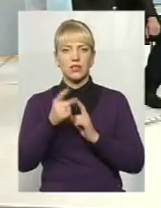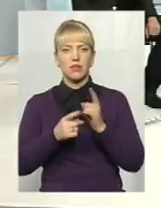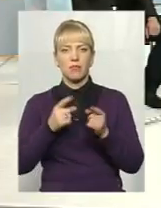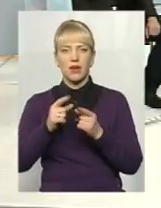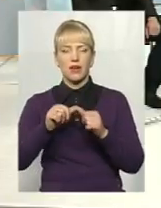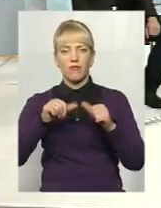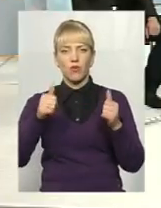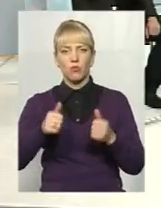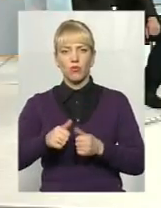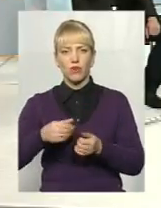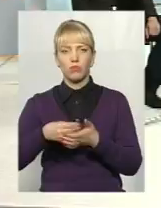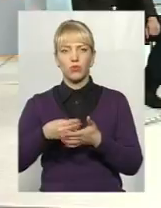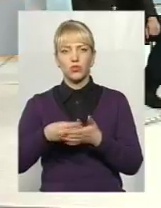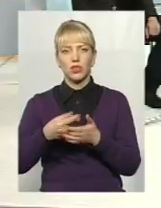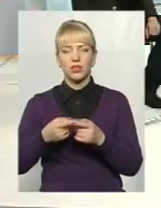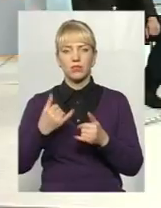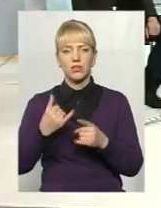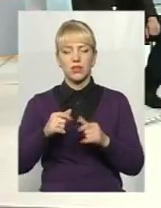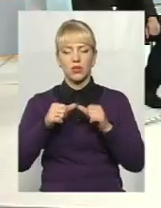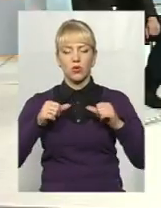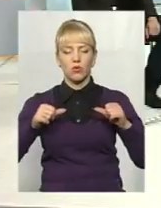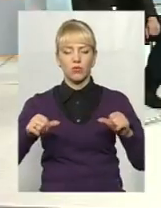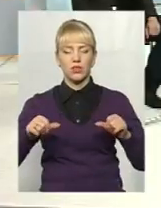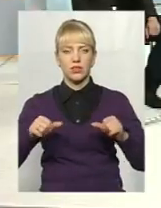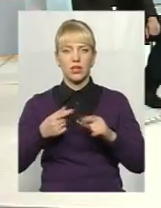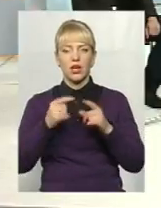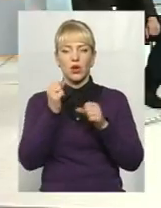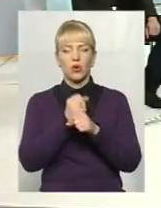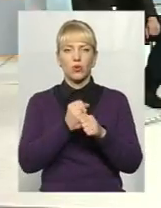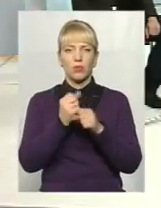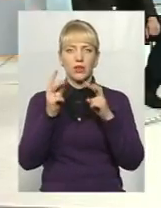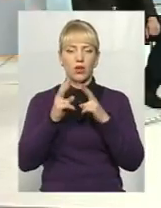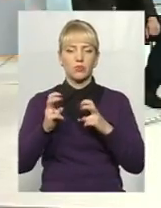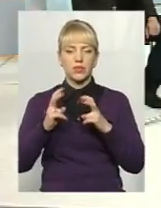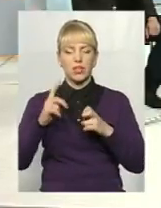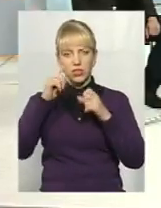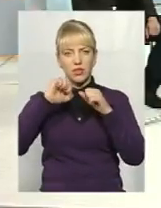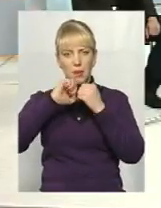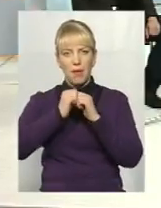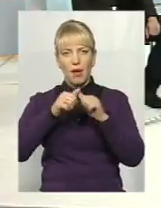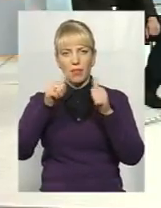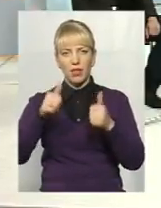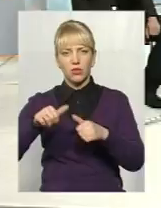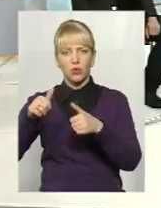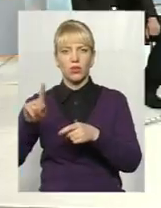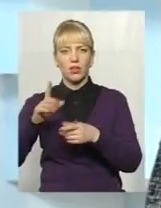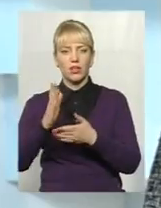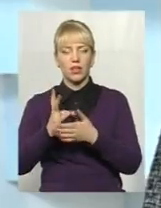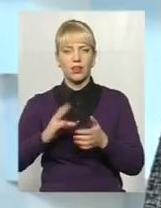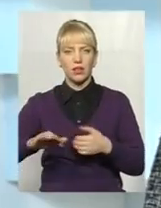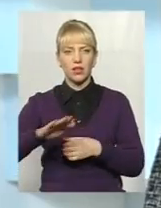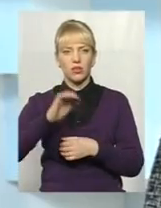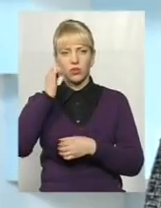комісія, яку було створено за розпорядженням міського голови, робила обстеження тих пам'яток, які знаходяться на території старого міста.